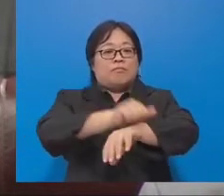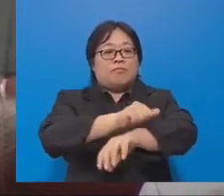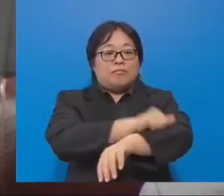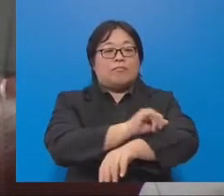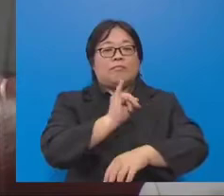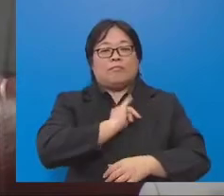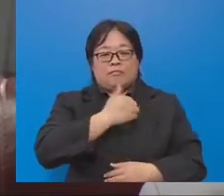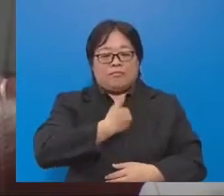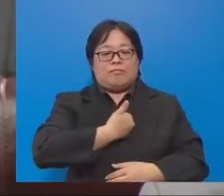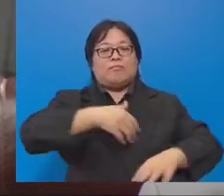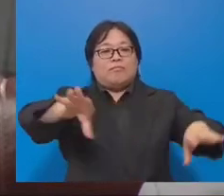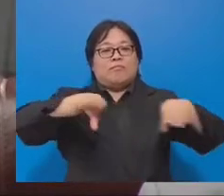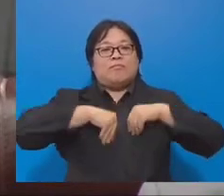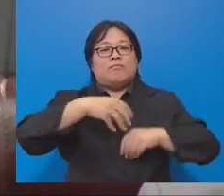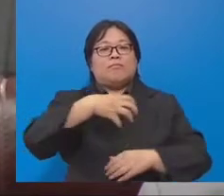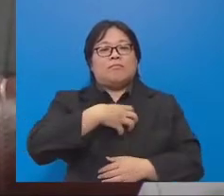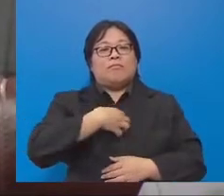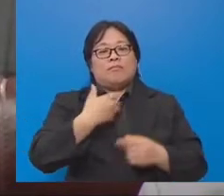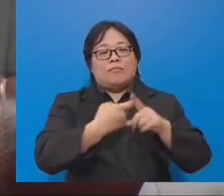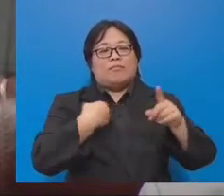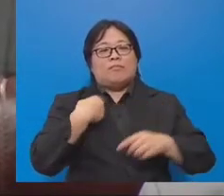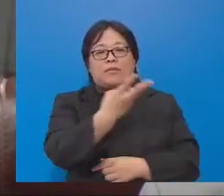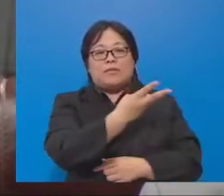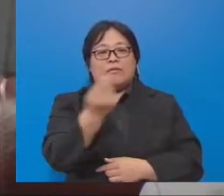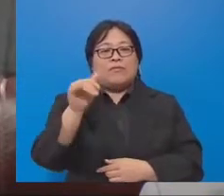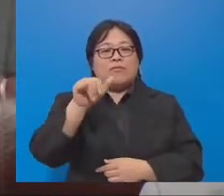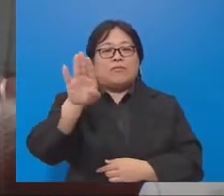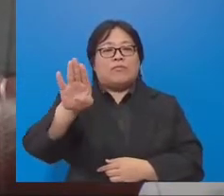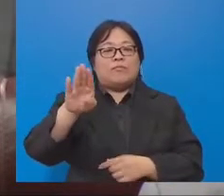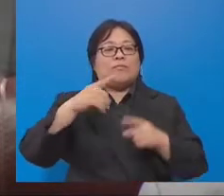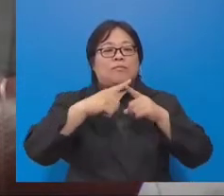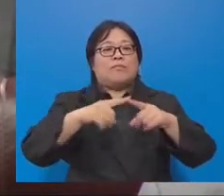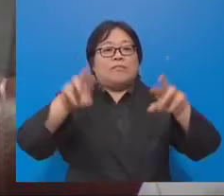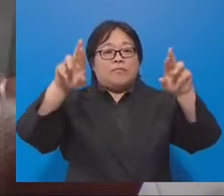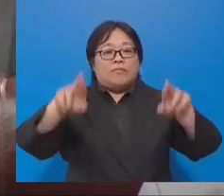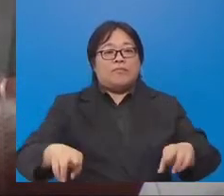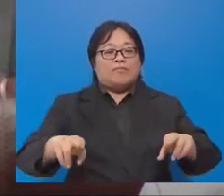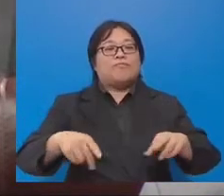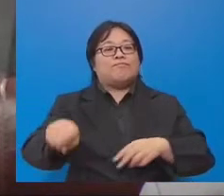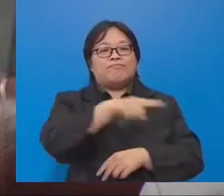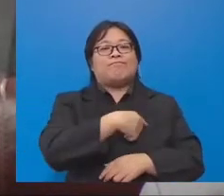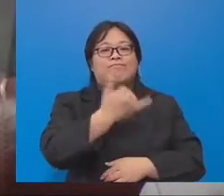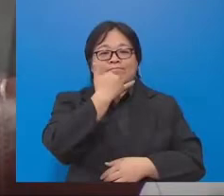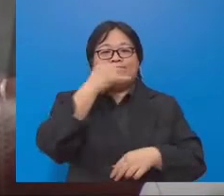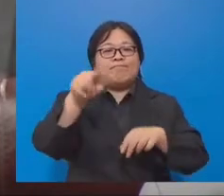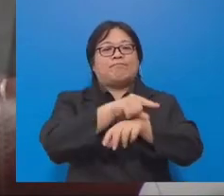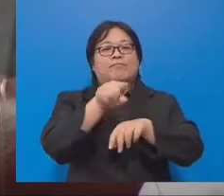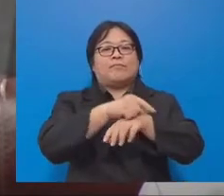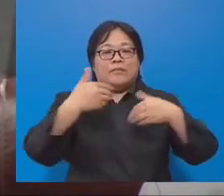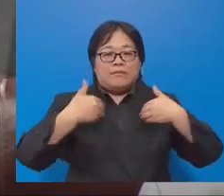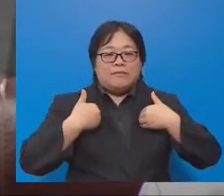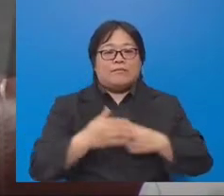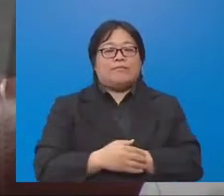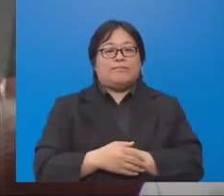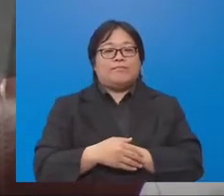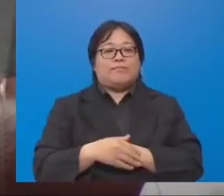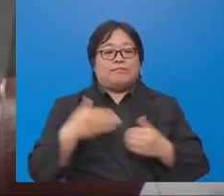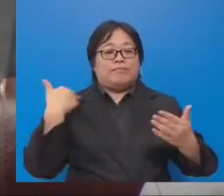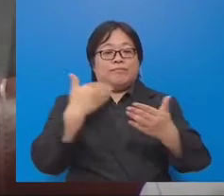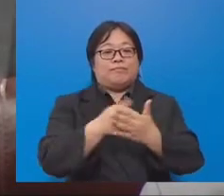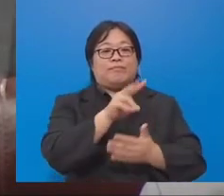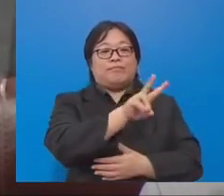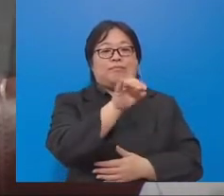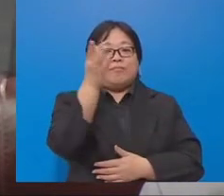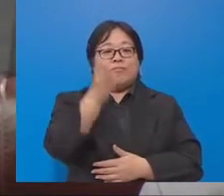sendiri telah menerima aduan daripada beberapa Ali yang berhormat Dewan Rakyat mengenai penyalah gunaan bantuan ini. Setakat 28